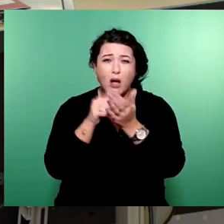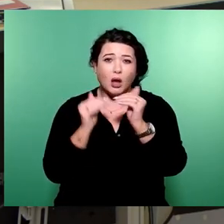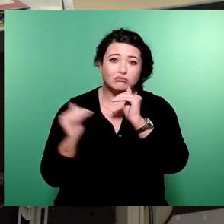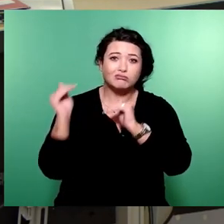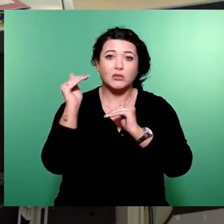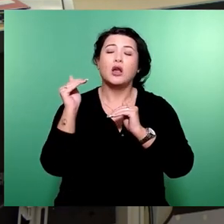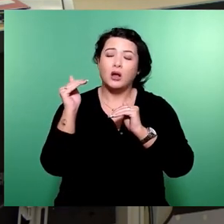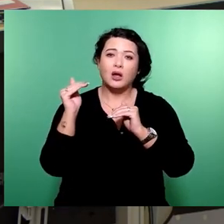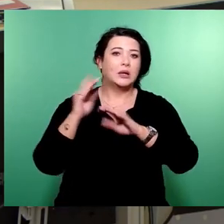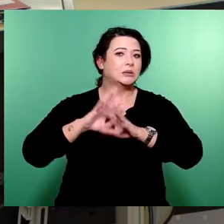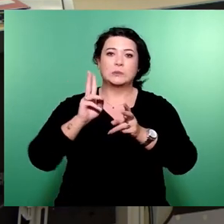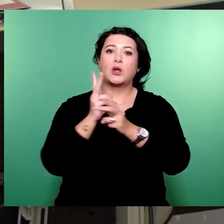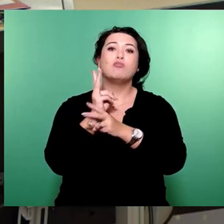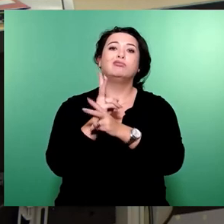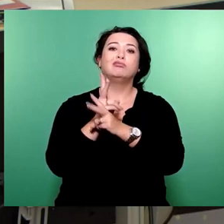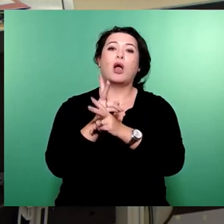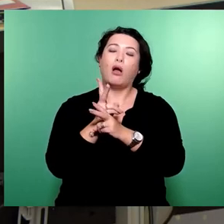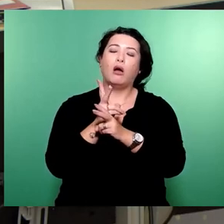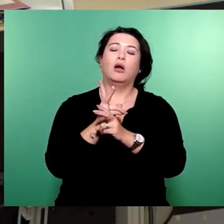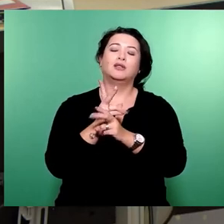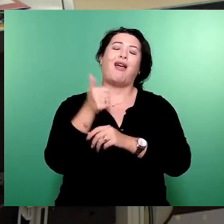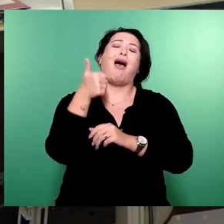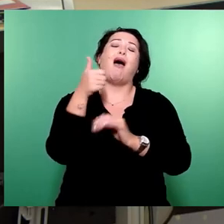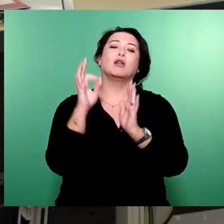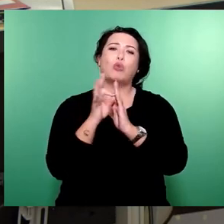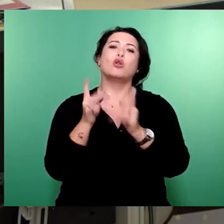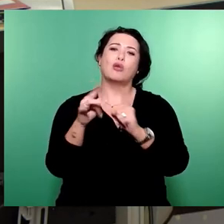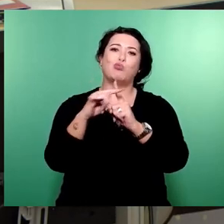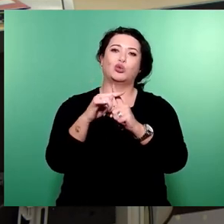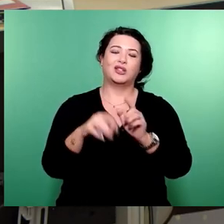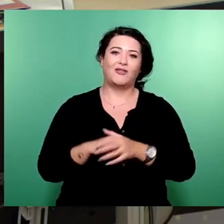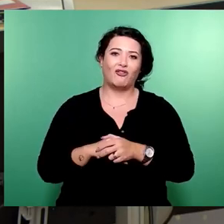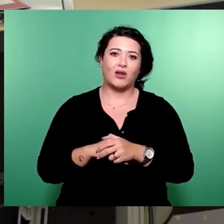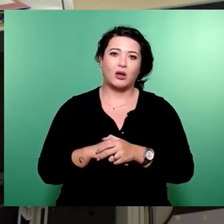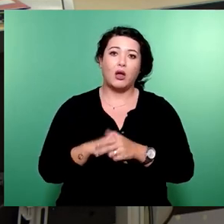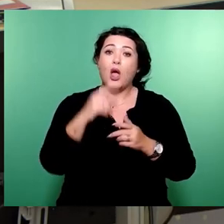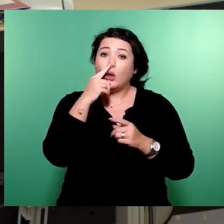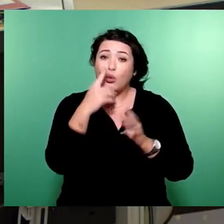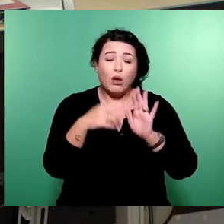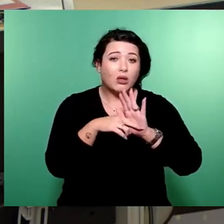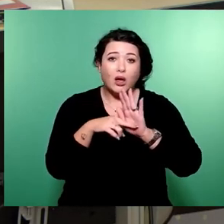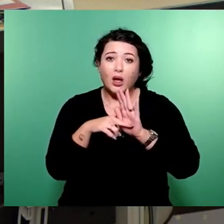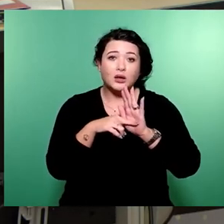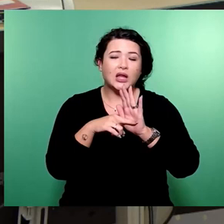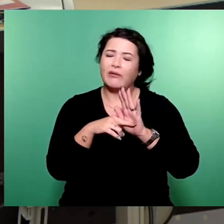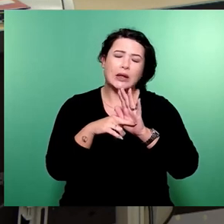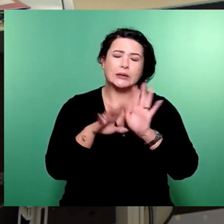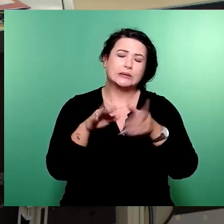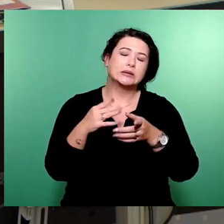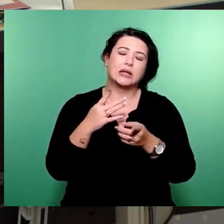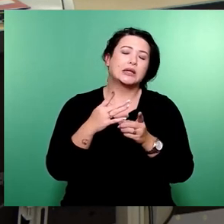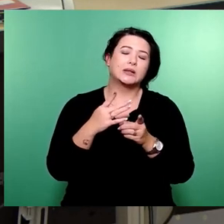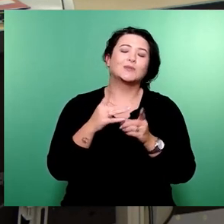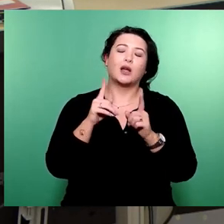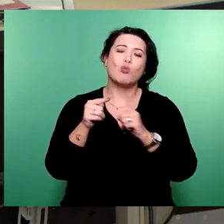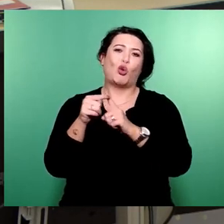man wenigstens mal loben. Ein Punkt, der mir dann aufgefallen ist, es soll ja nicht immer nur Dreck von der Opposition geschmissen werden. Die